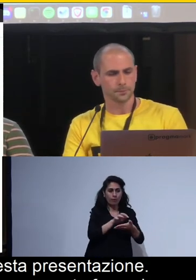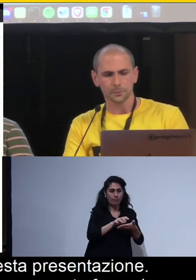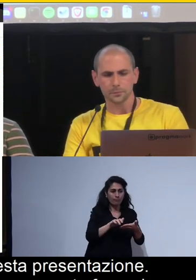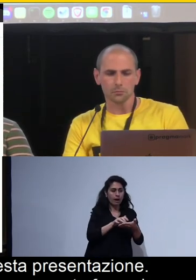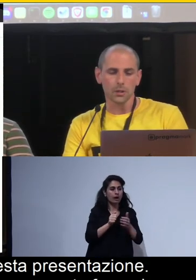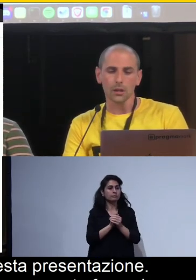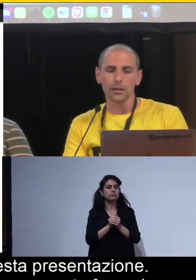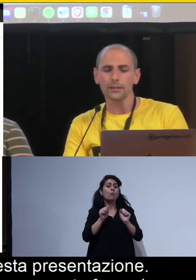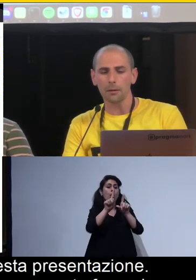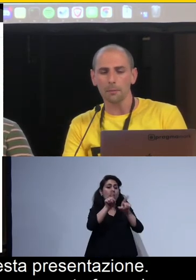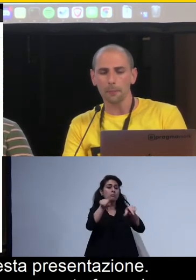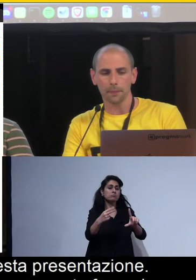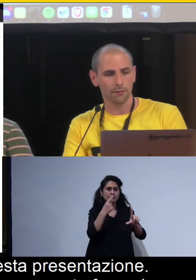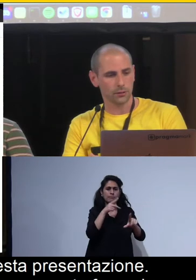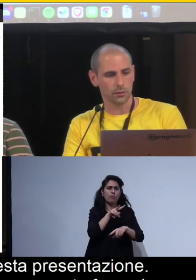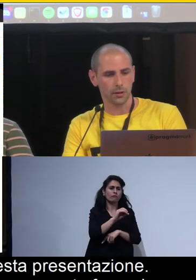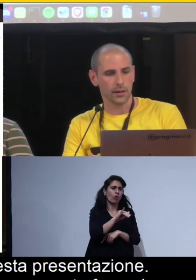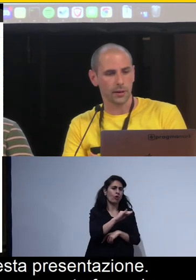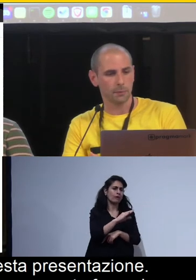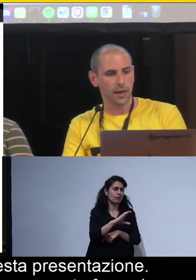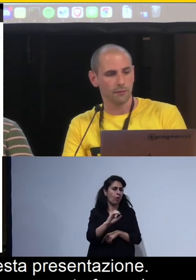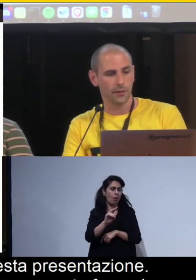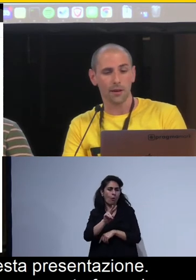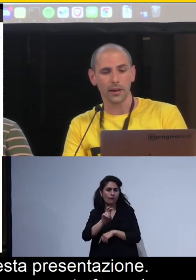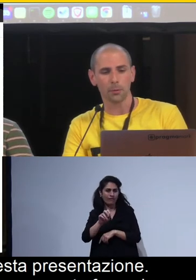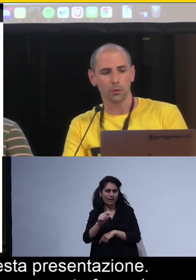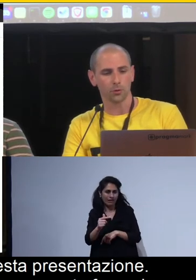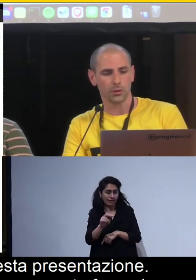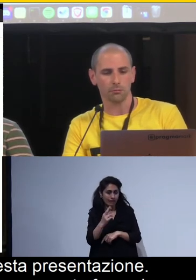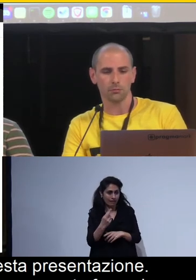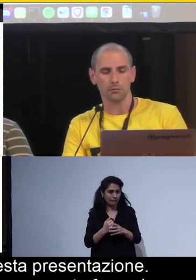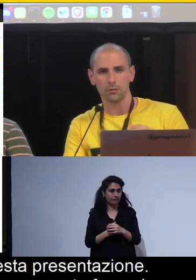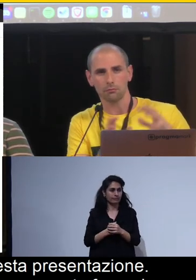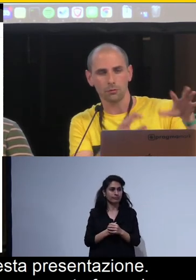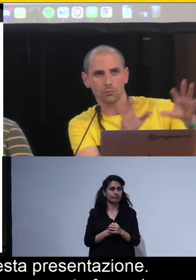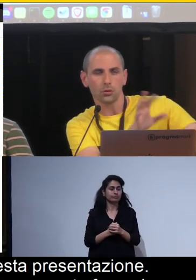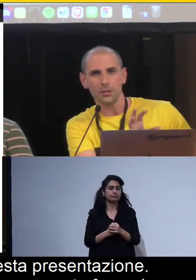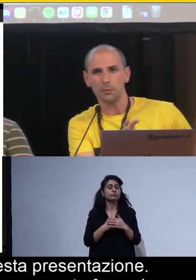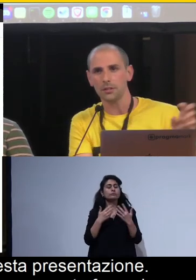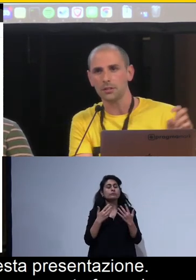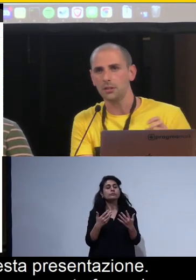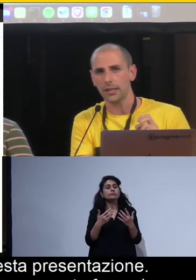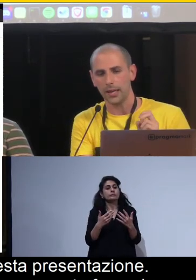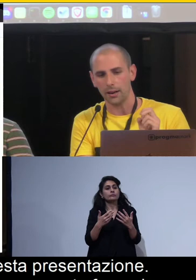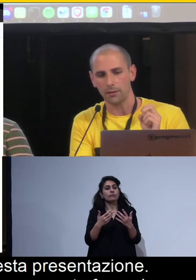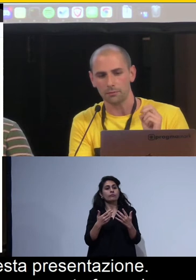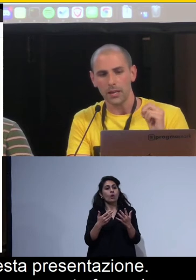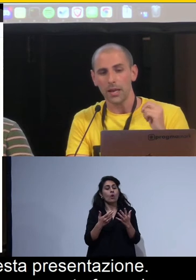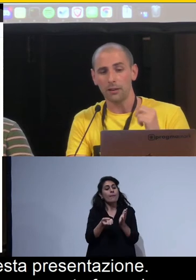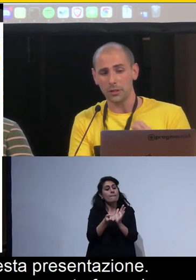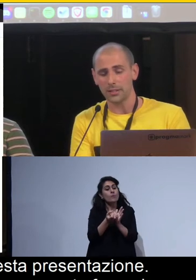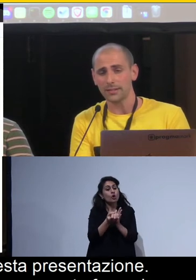over. In realtà, il fatto di avere PDF, avere prodotti condivisibili, significa che